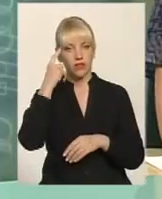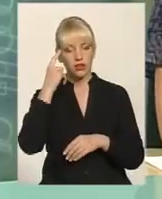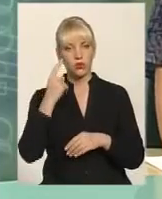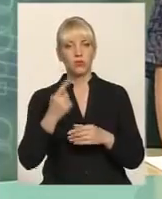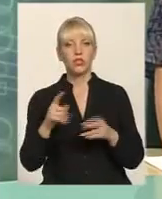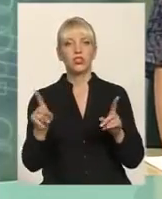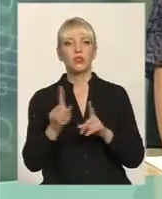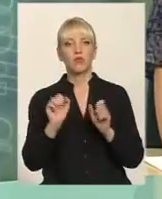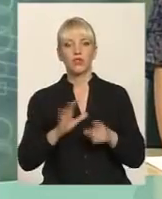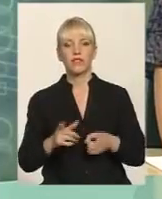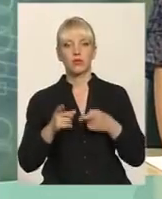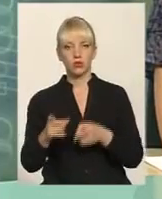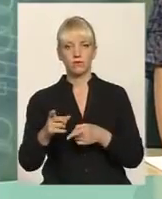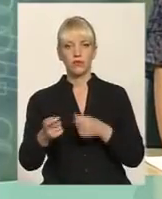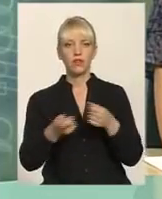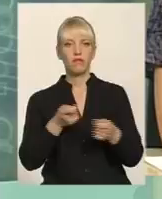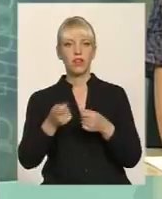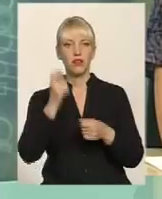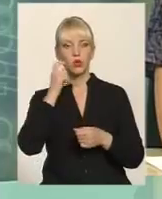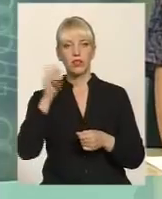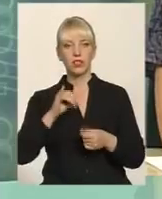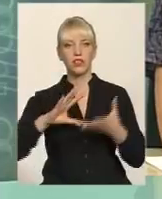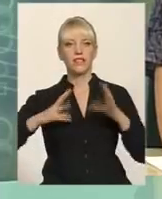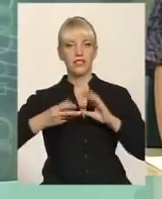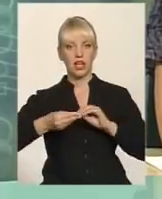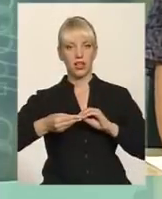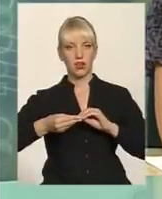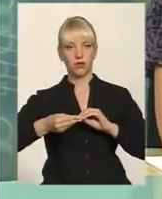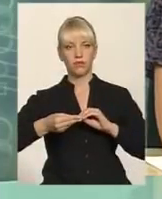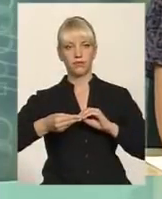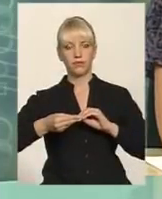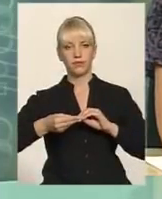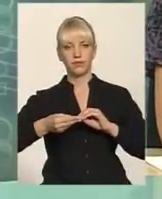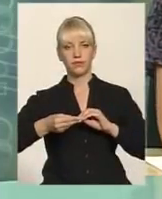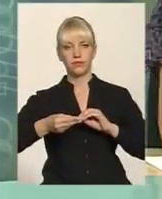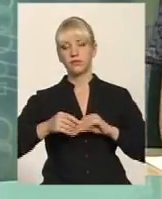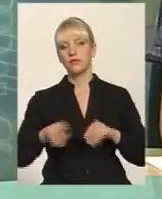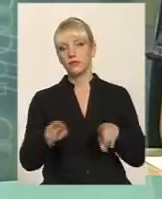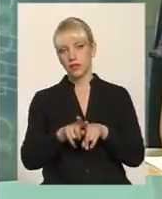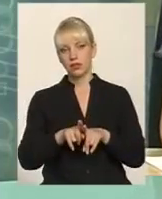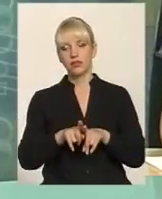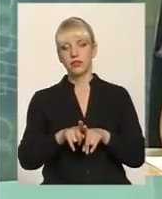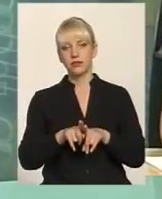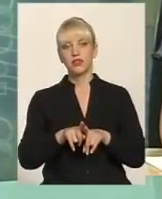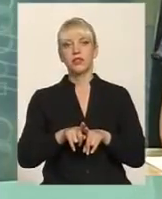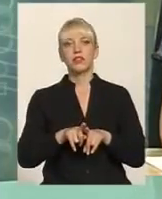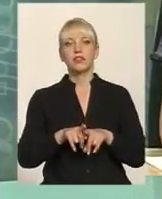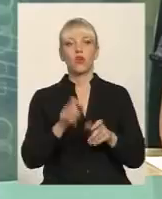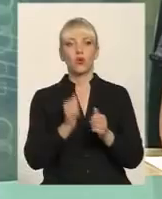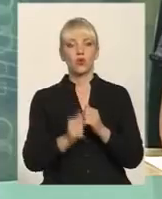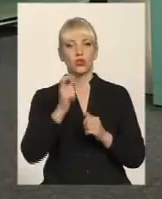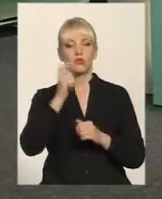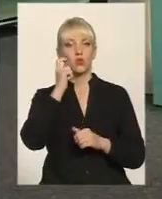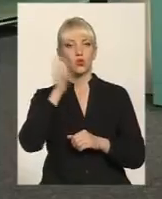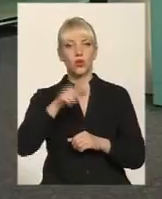може загрожувати загалом владі України і безпосередньо, скажімо так, кожному з українців, та й